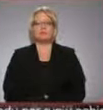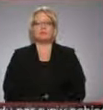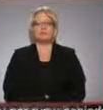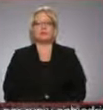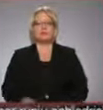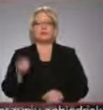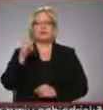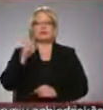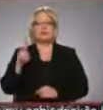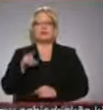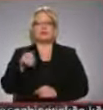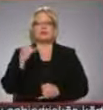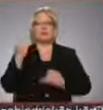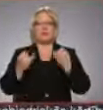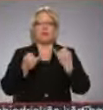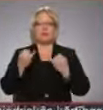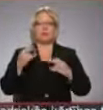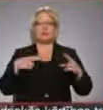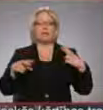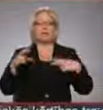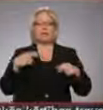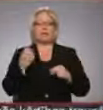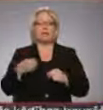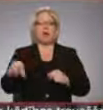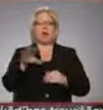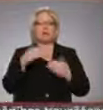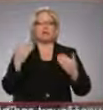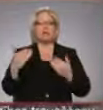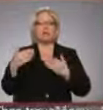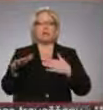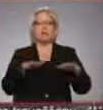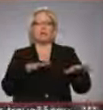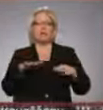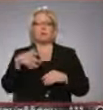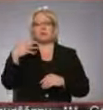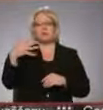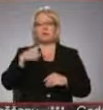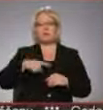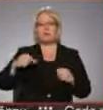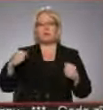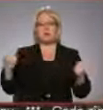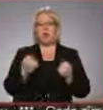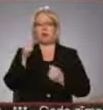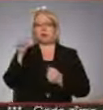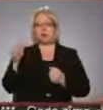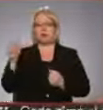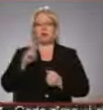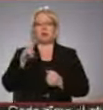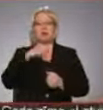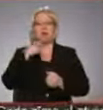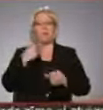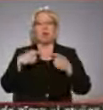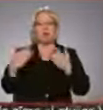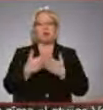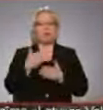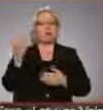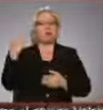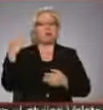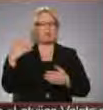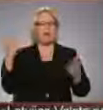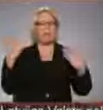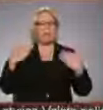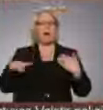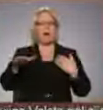Skrīveru Zemkopības institūta dārzā šodien rosījās ap 50 talcinieku, kuri vēlējās atjaunot cenā parka